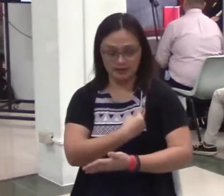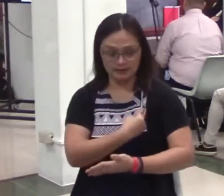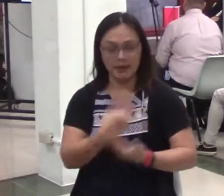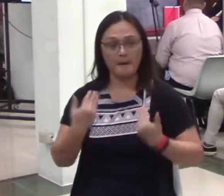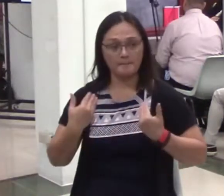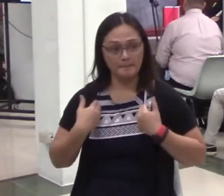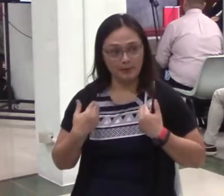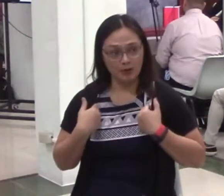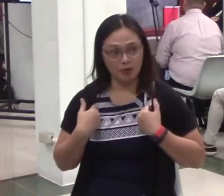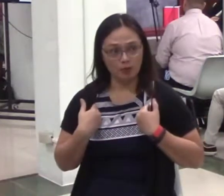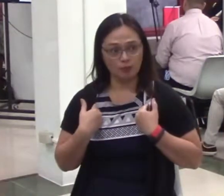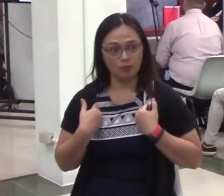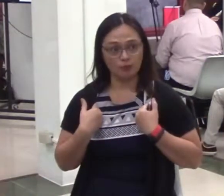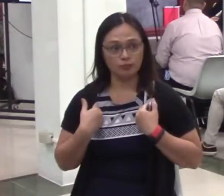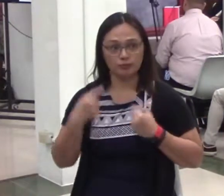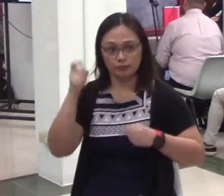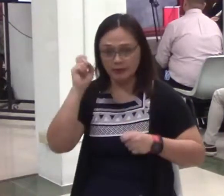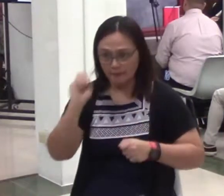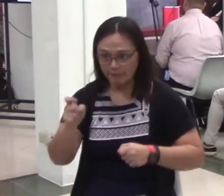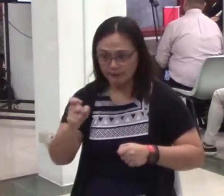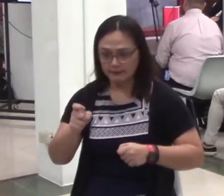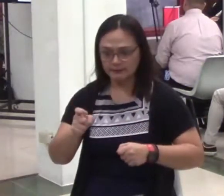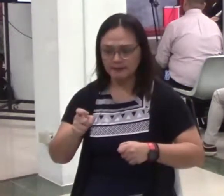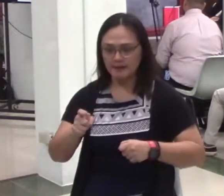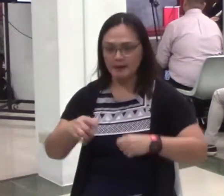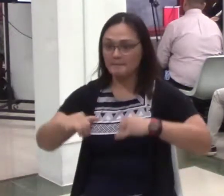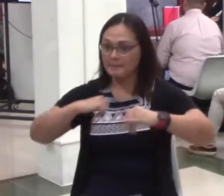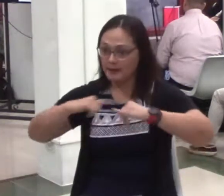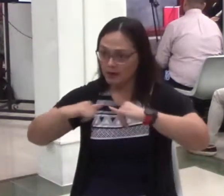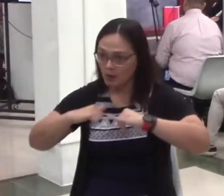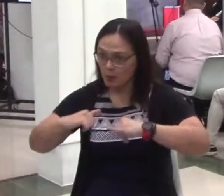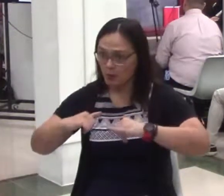nakasalalay ang luwalhati ng Diyos.